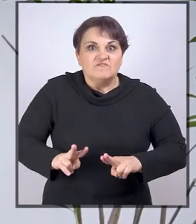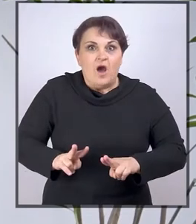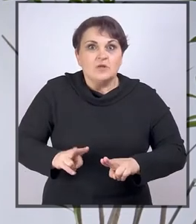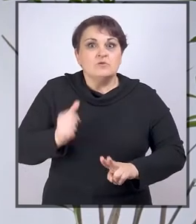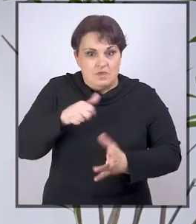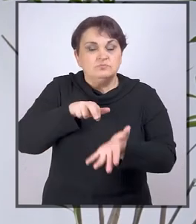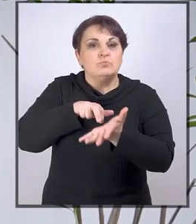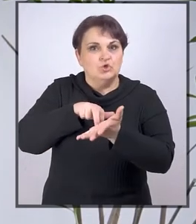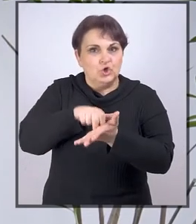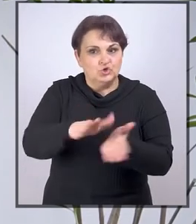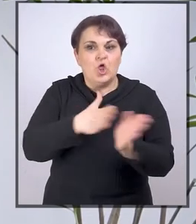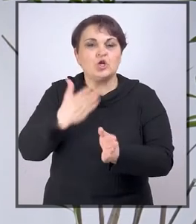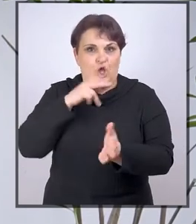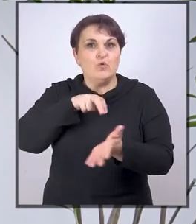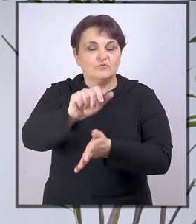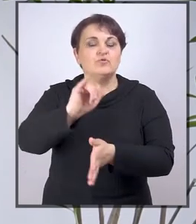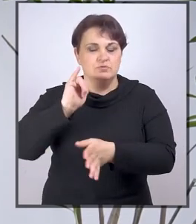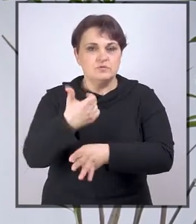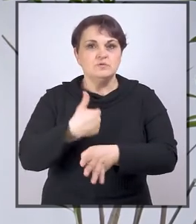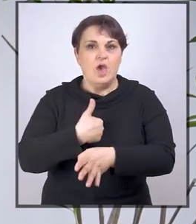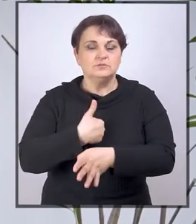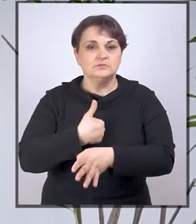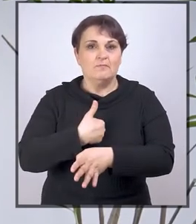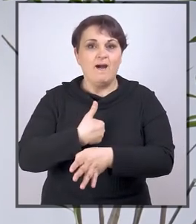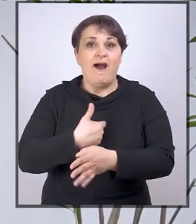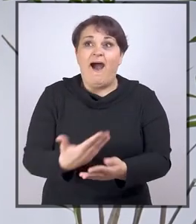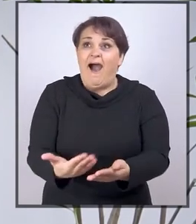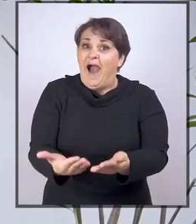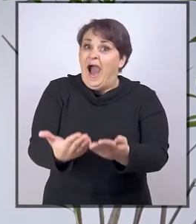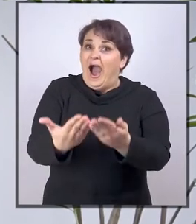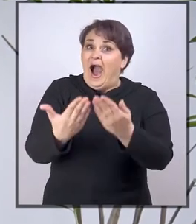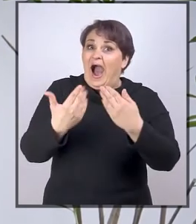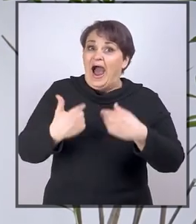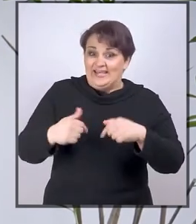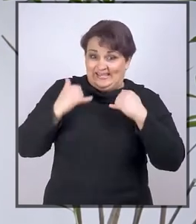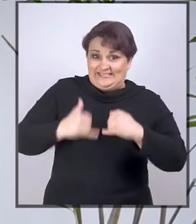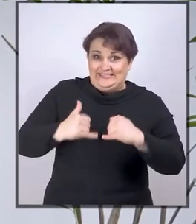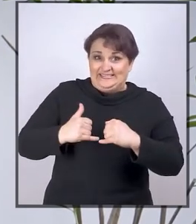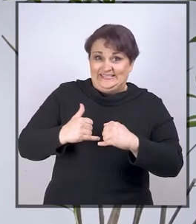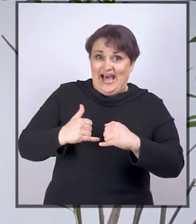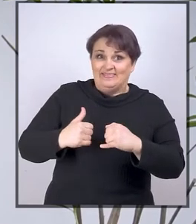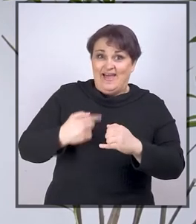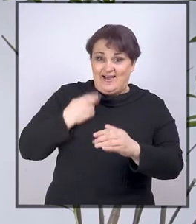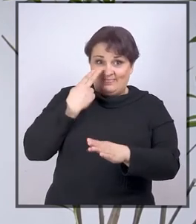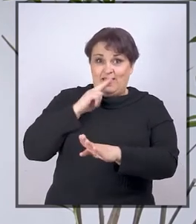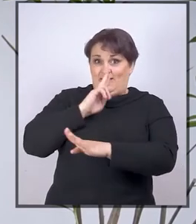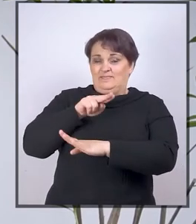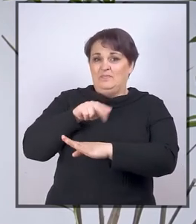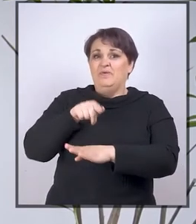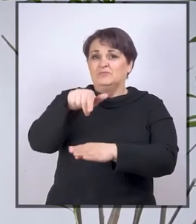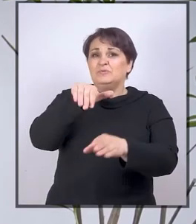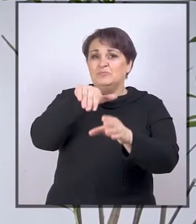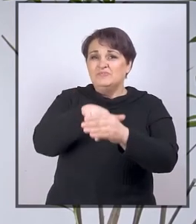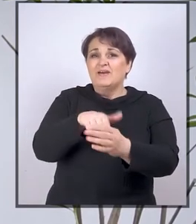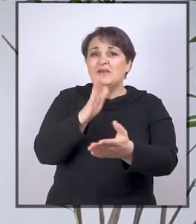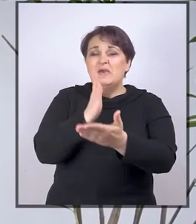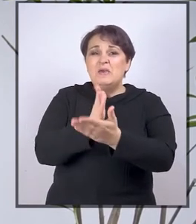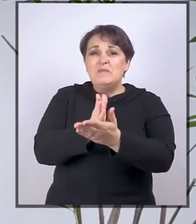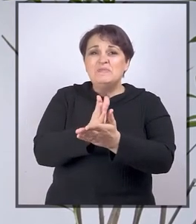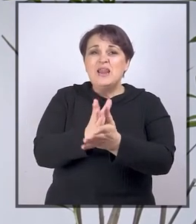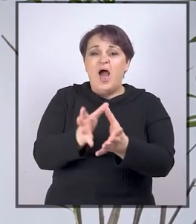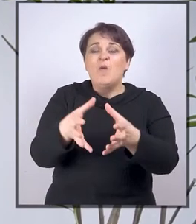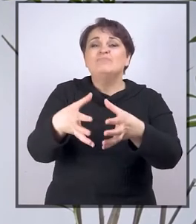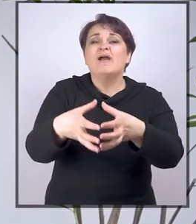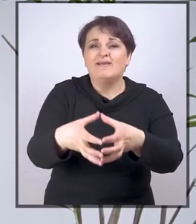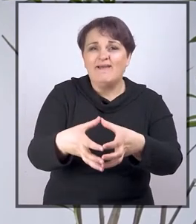pohađala redovne škole, ali iz ove perspektive gledano ja sam bila u